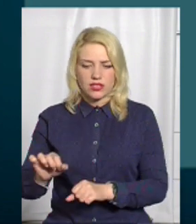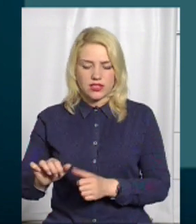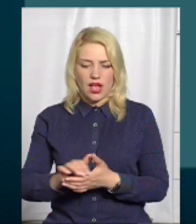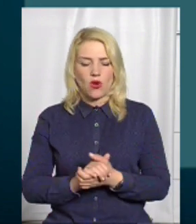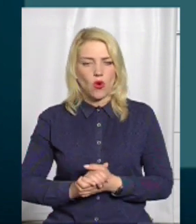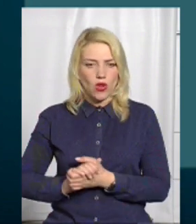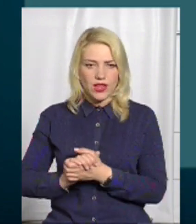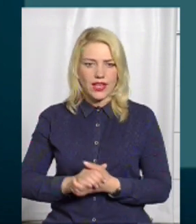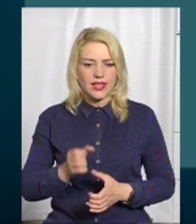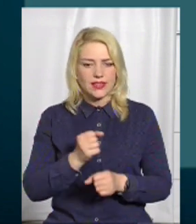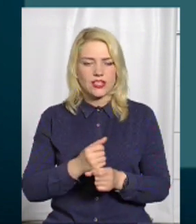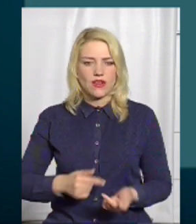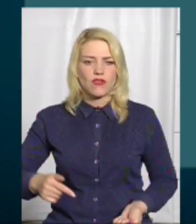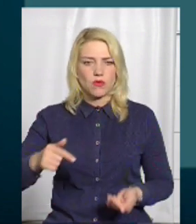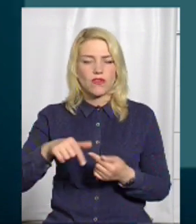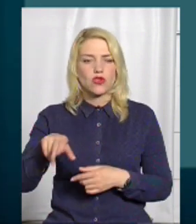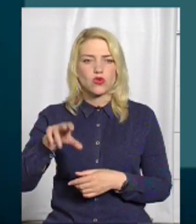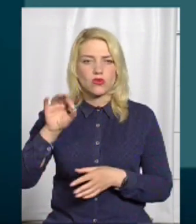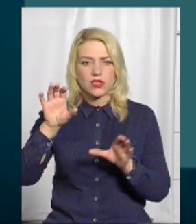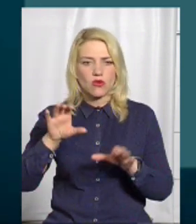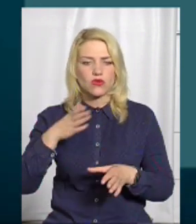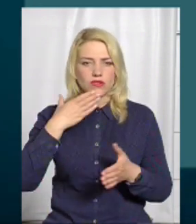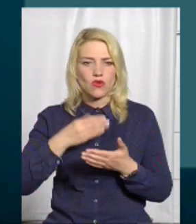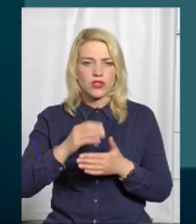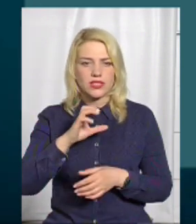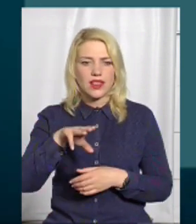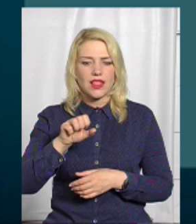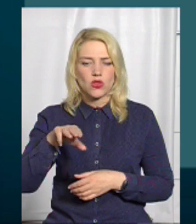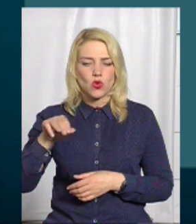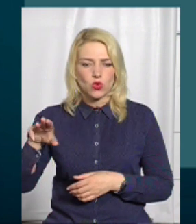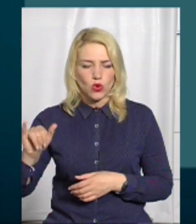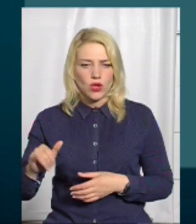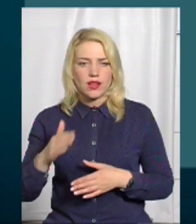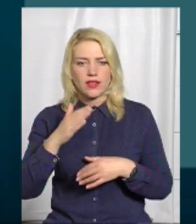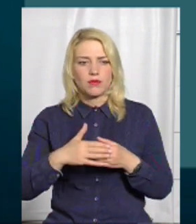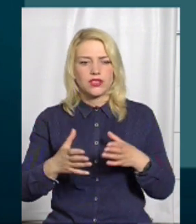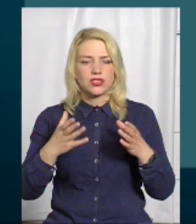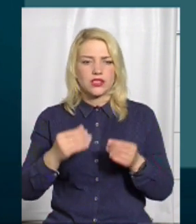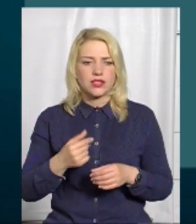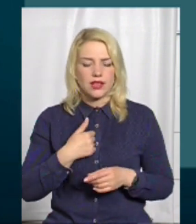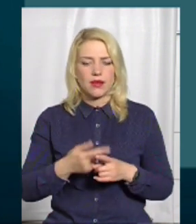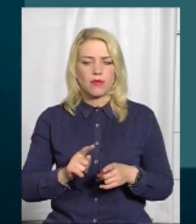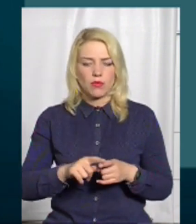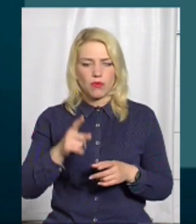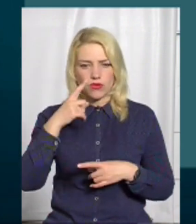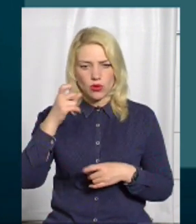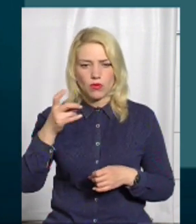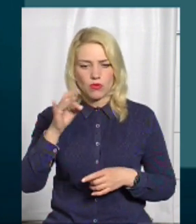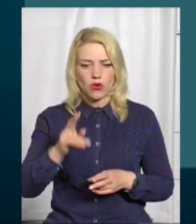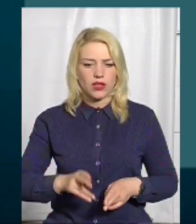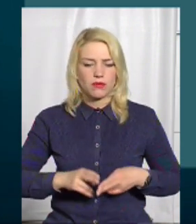відповідно до закону і до свого статуту, найближчі дні подасть повідомлення про кримінальне